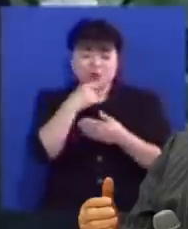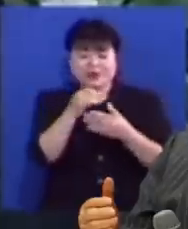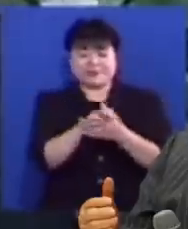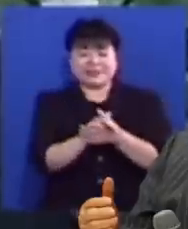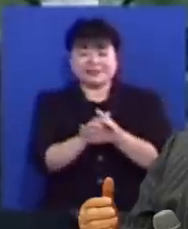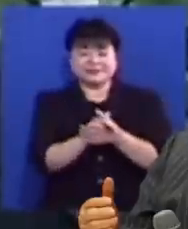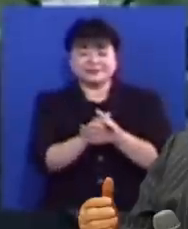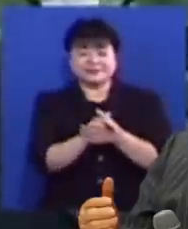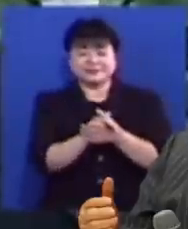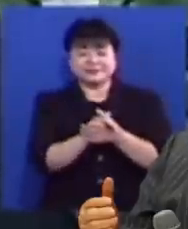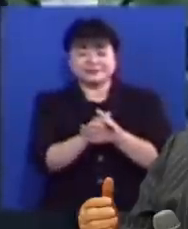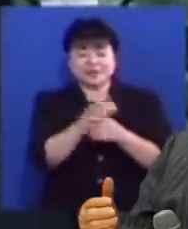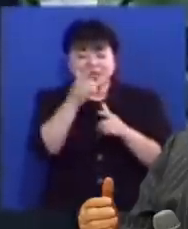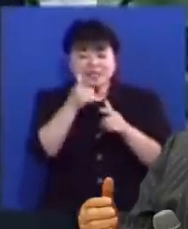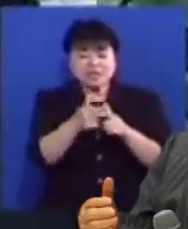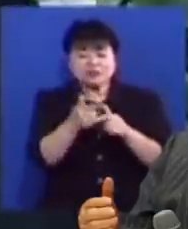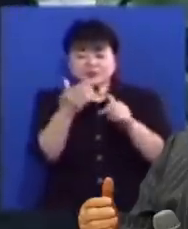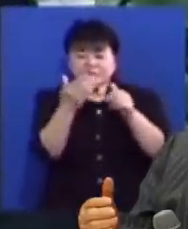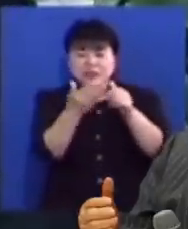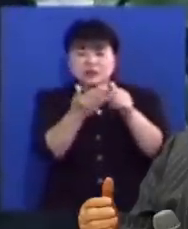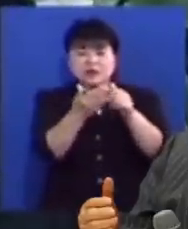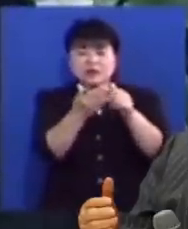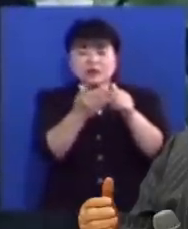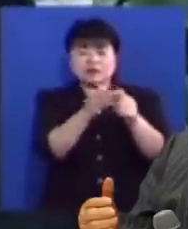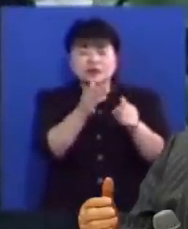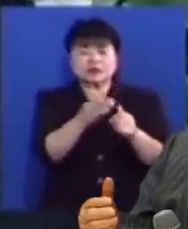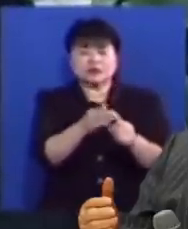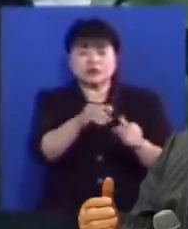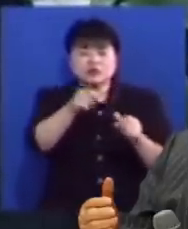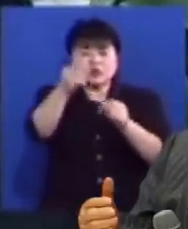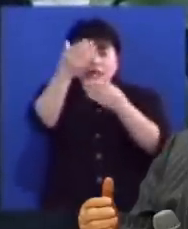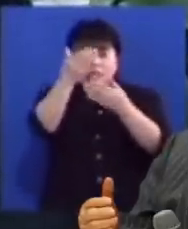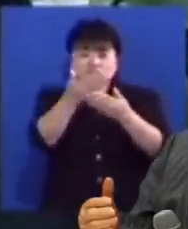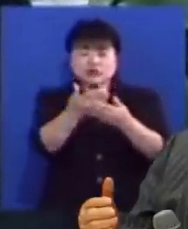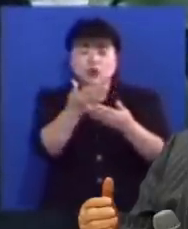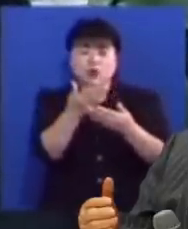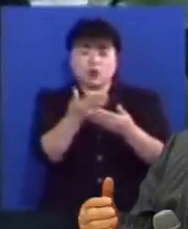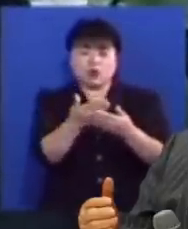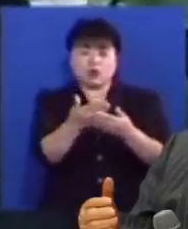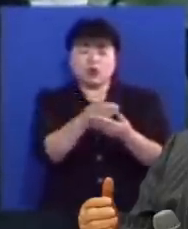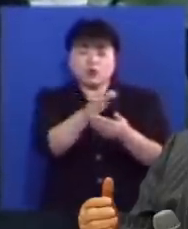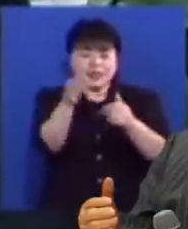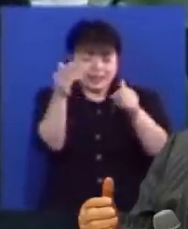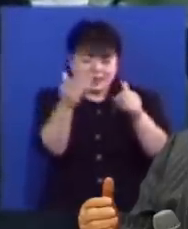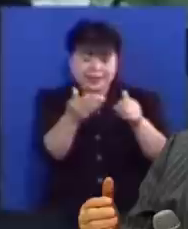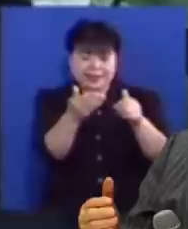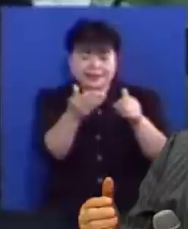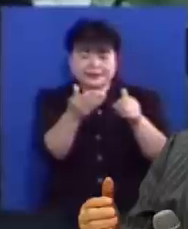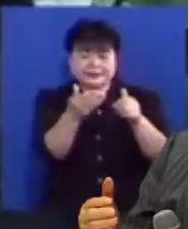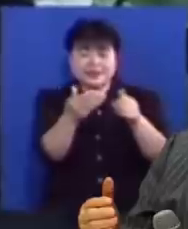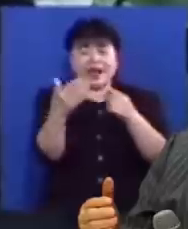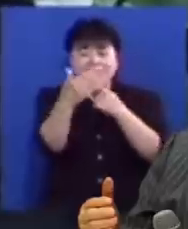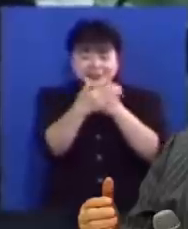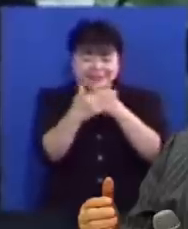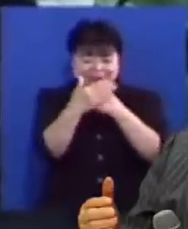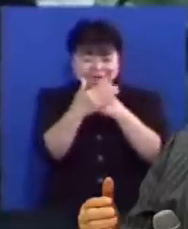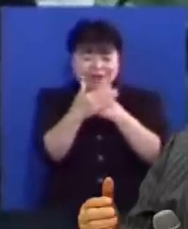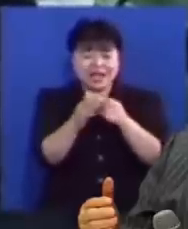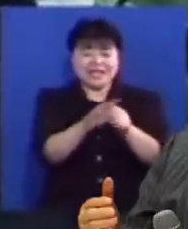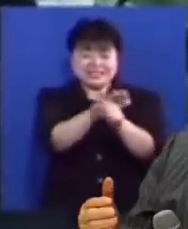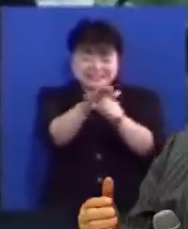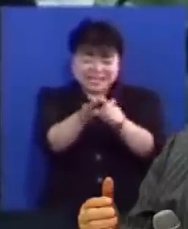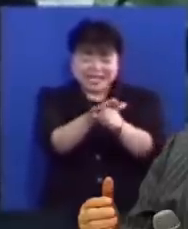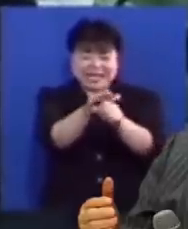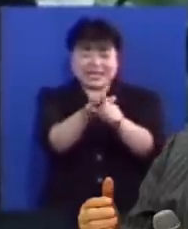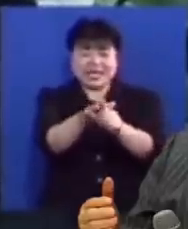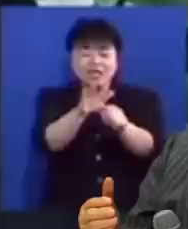예수님께서 우리를 공원하시고 우리에게 은혜와 사랑과